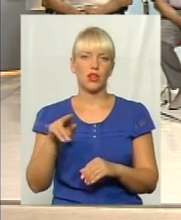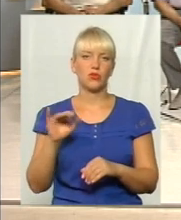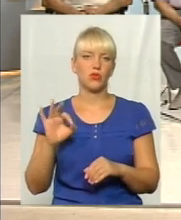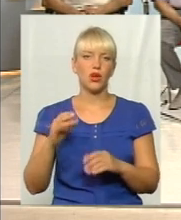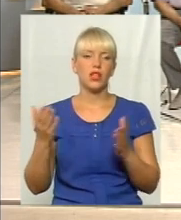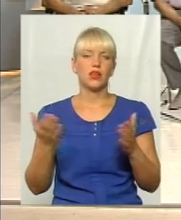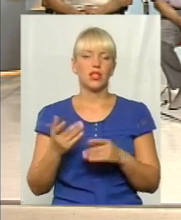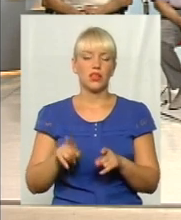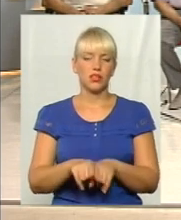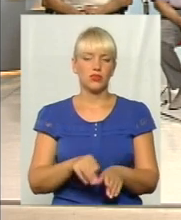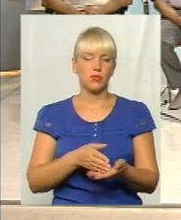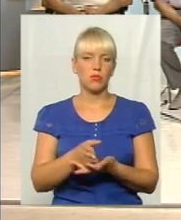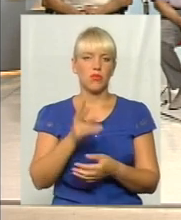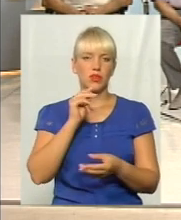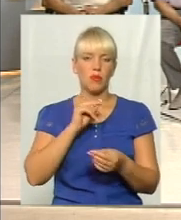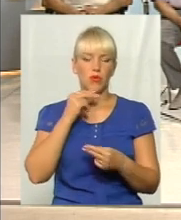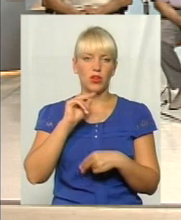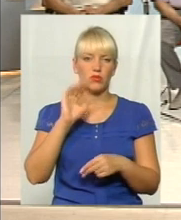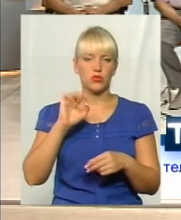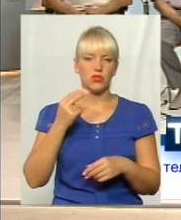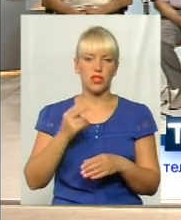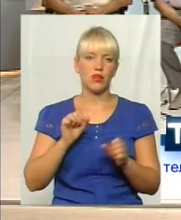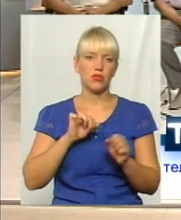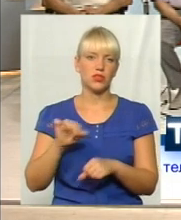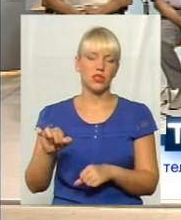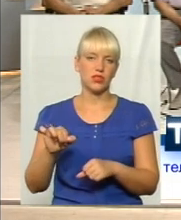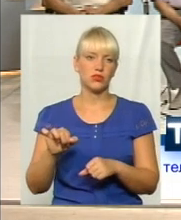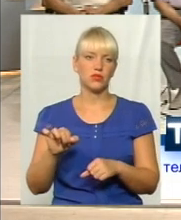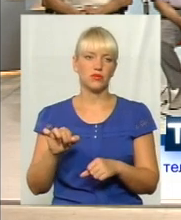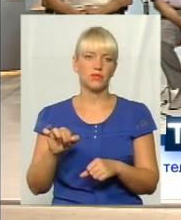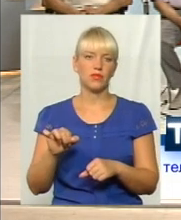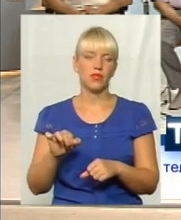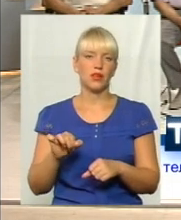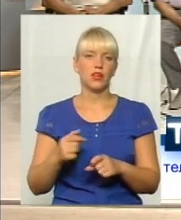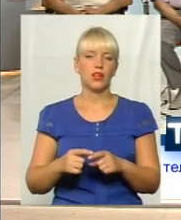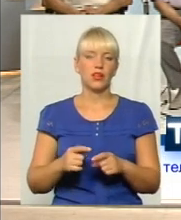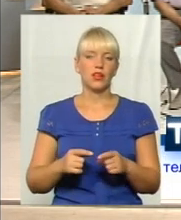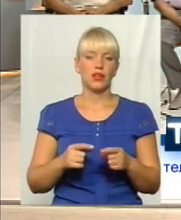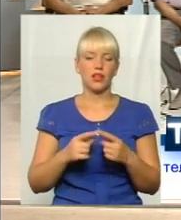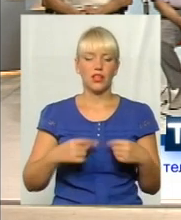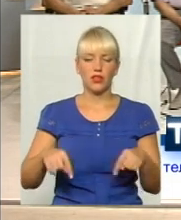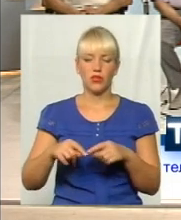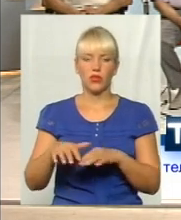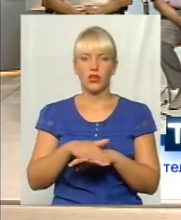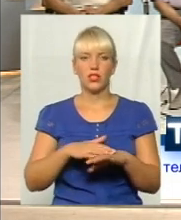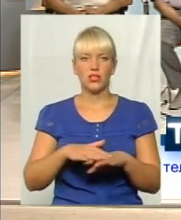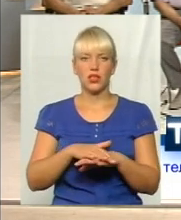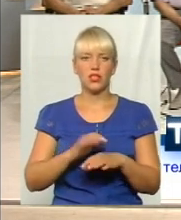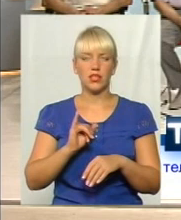які також спрямовані на поліпшення соціального захисту певних категорій населення, зокрема осіб